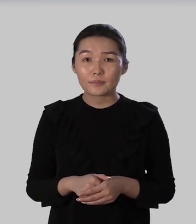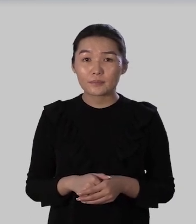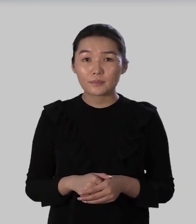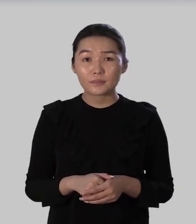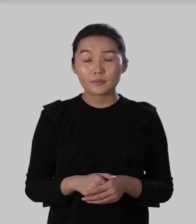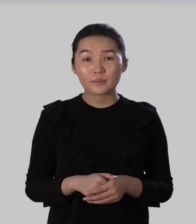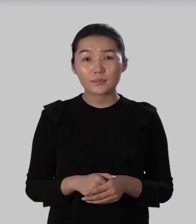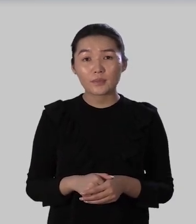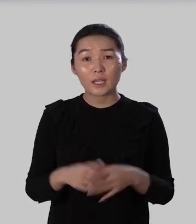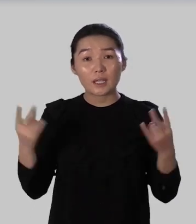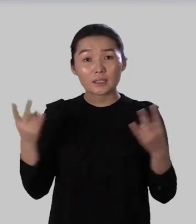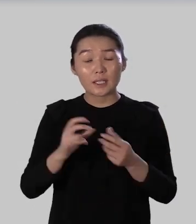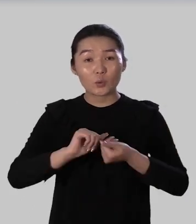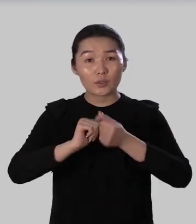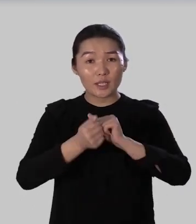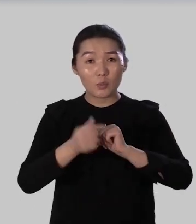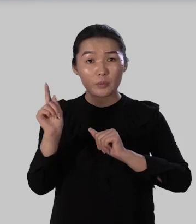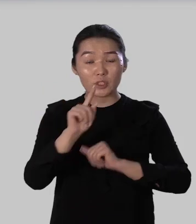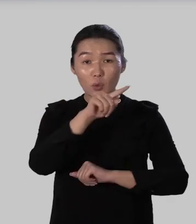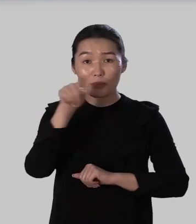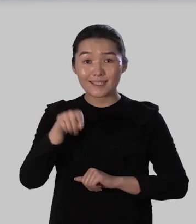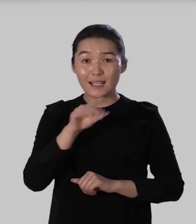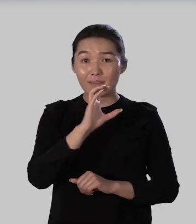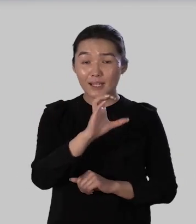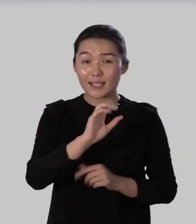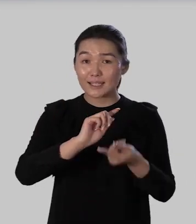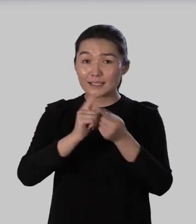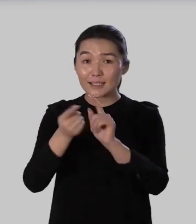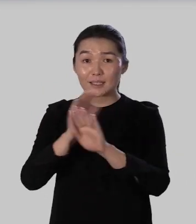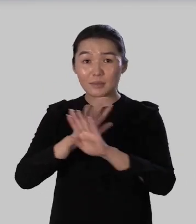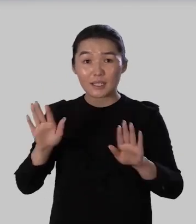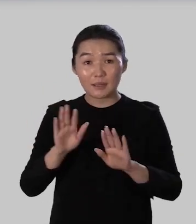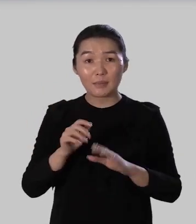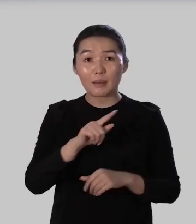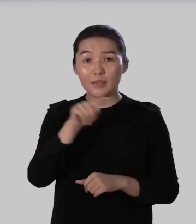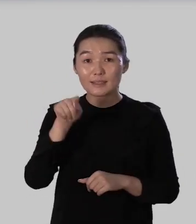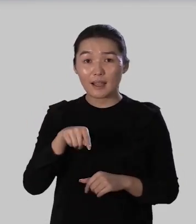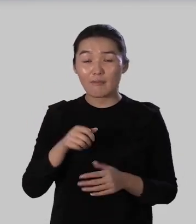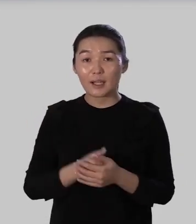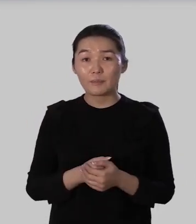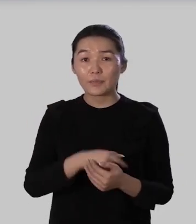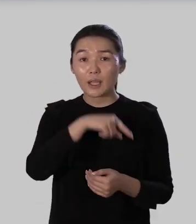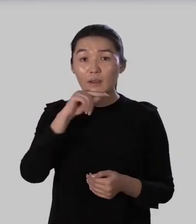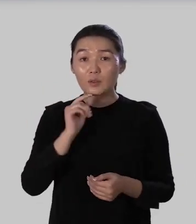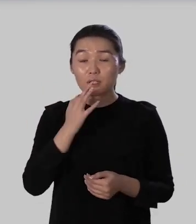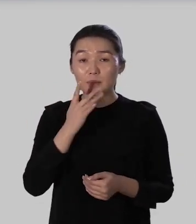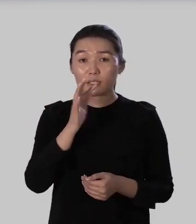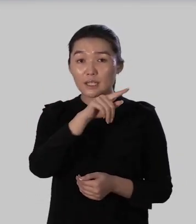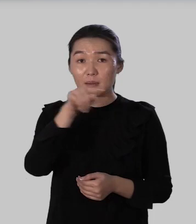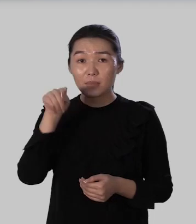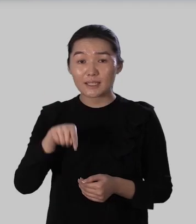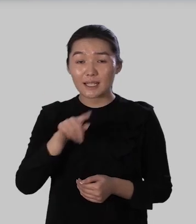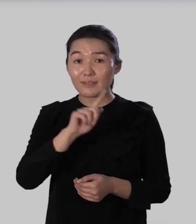итак следует запомнить что приставка с неизменяемая приставка в русском